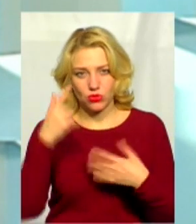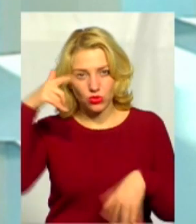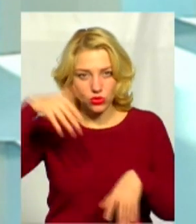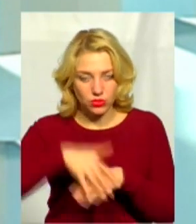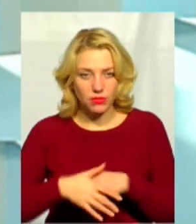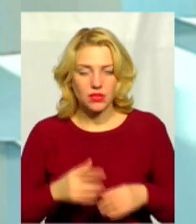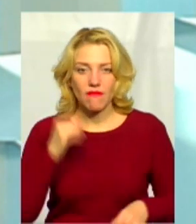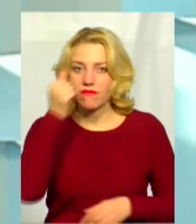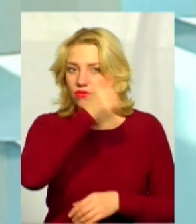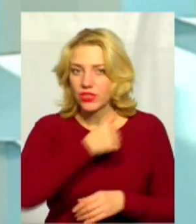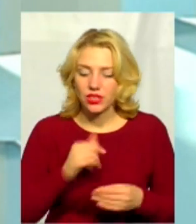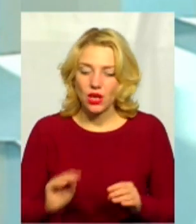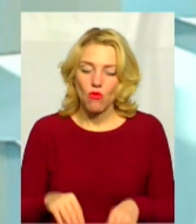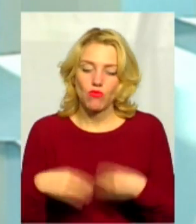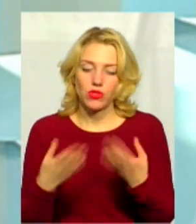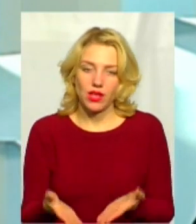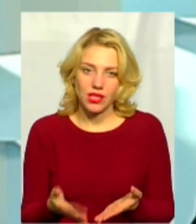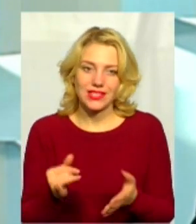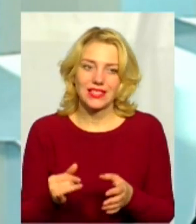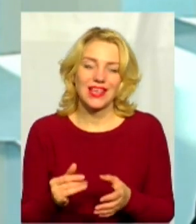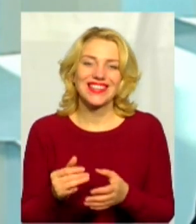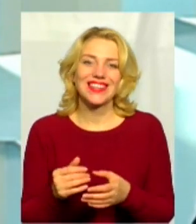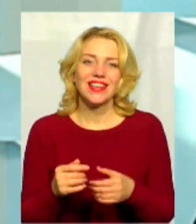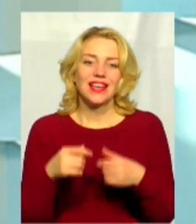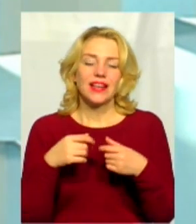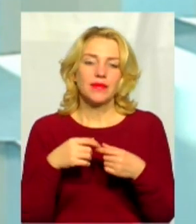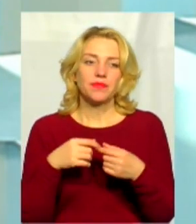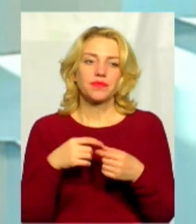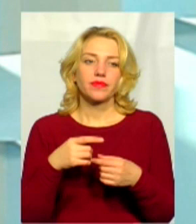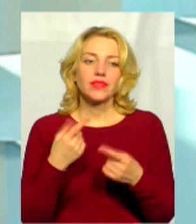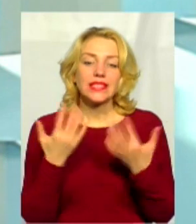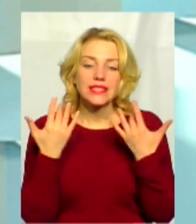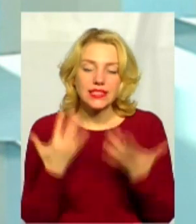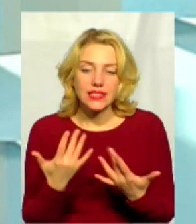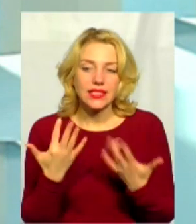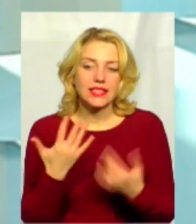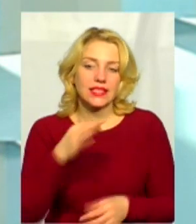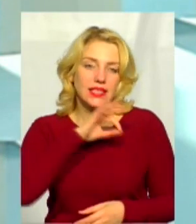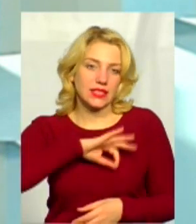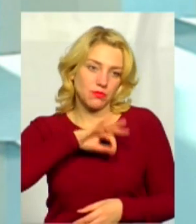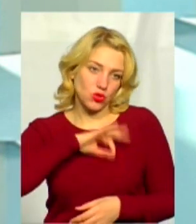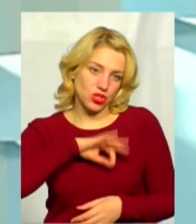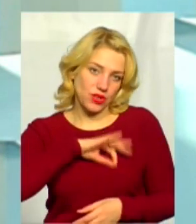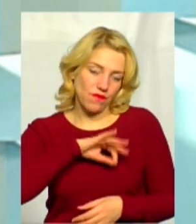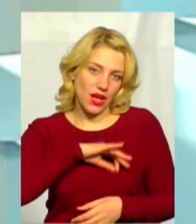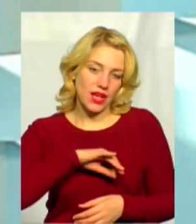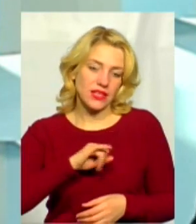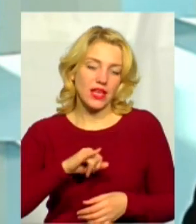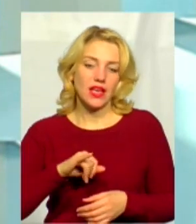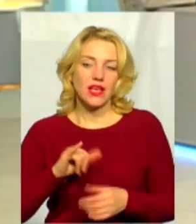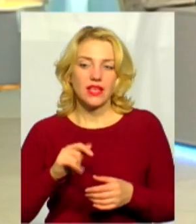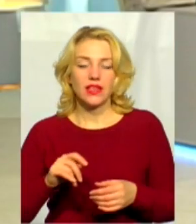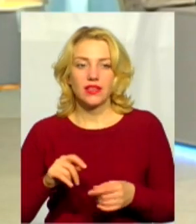продається і генерується електроенергія, скільки споживає і використовує КП «Міськсвітло» для